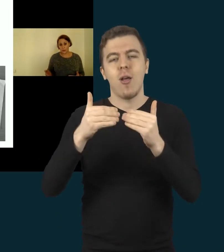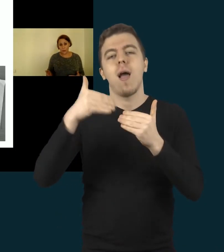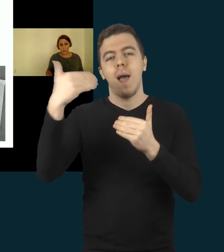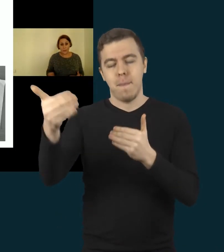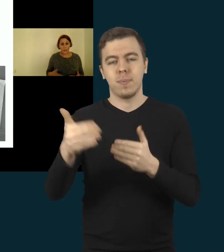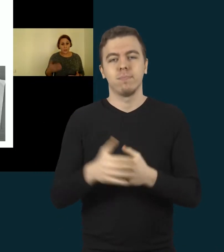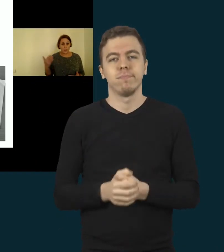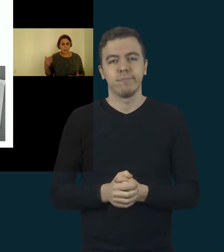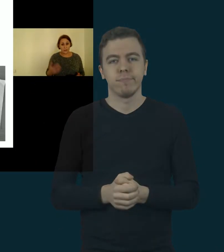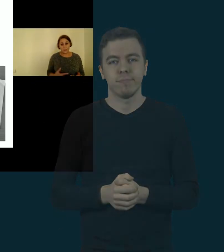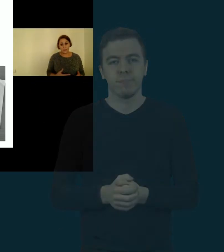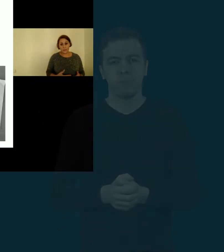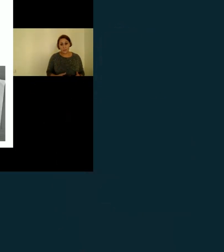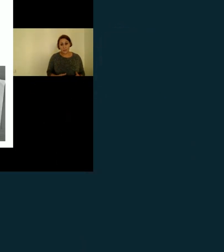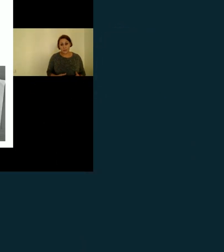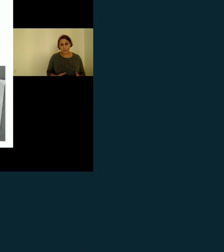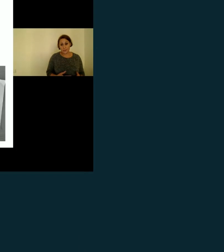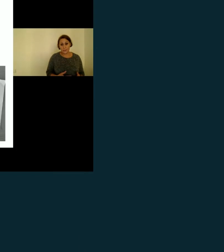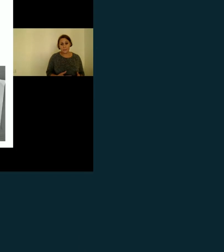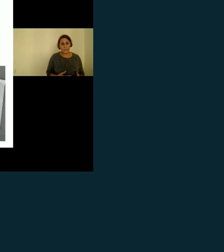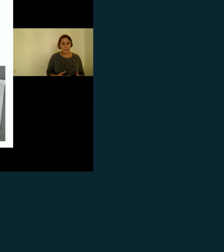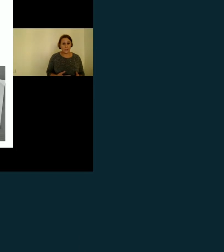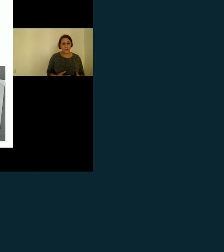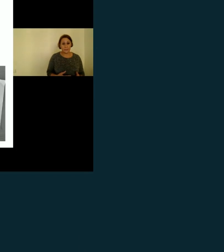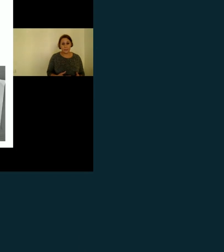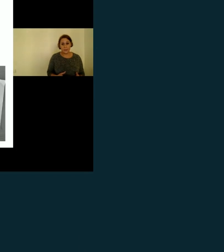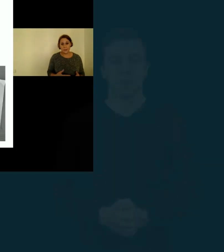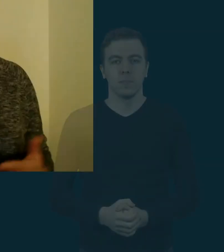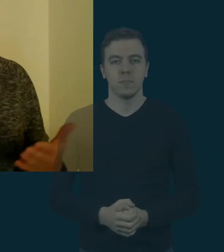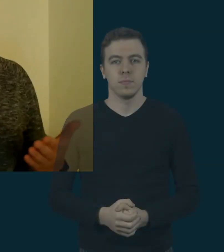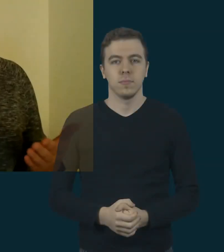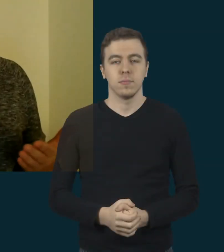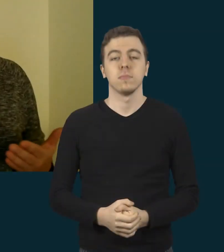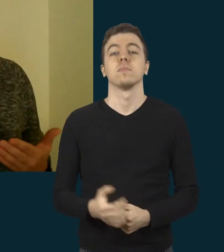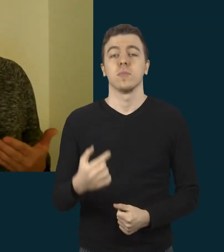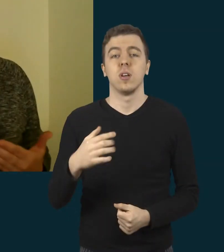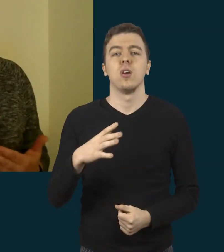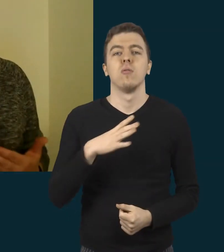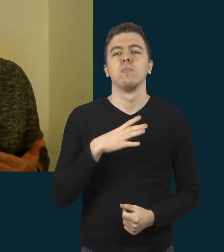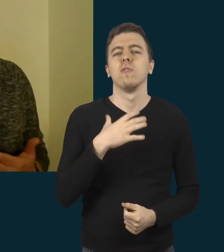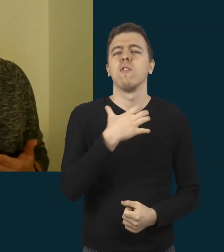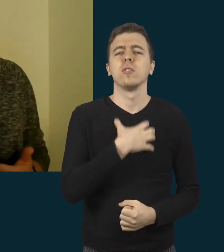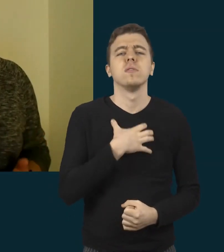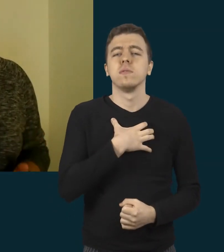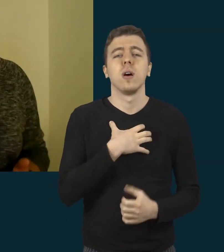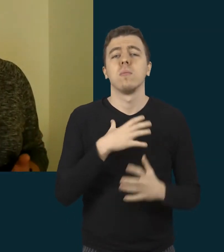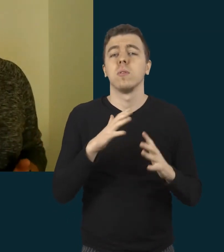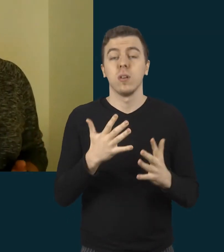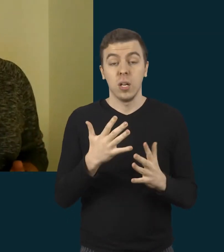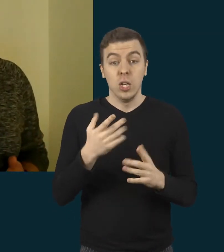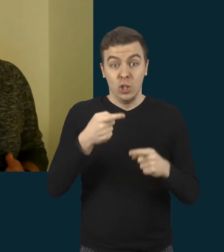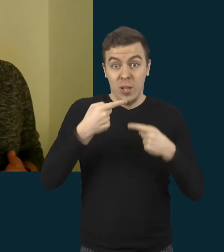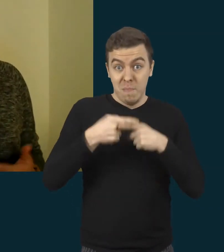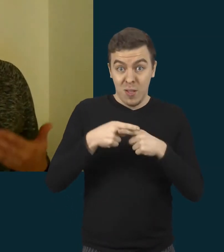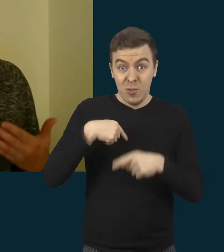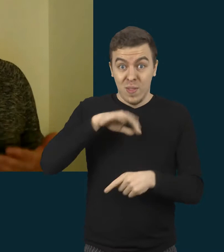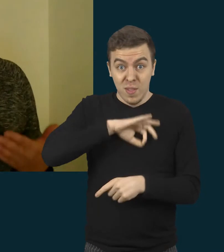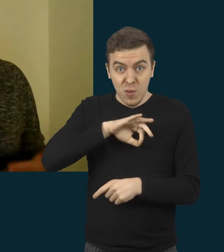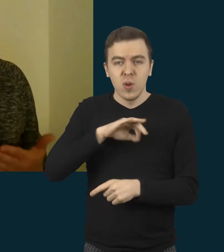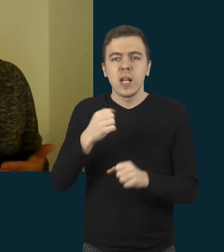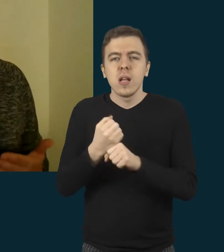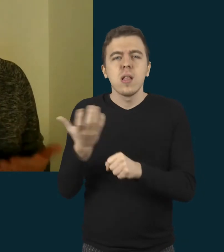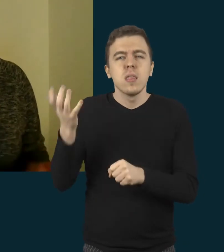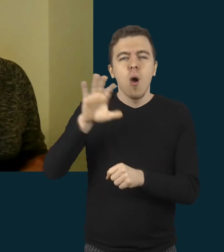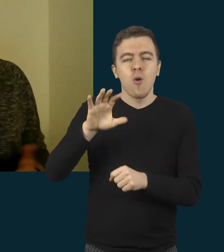toliau apie šitą metodą. Ir mums buvo svarbu, kad šito metodo dėka, mes įtrauktame kuo daugiau